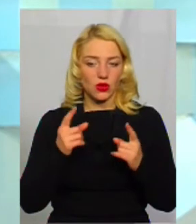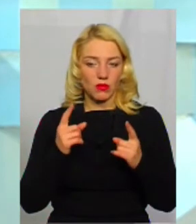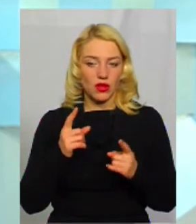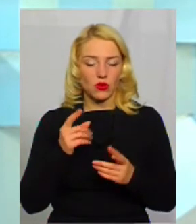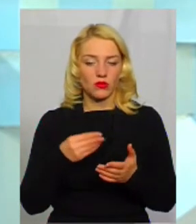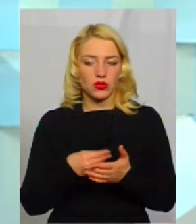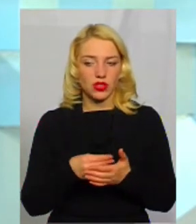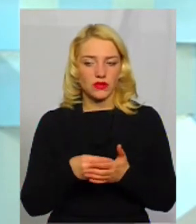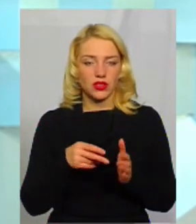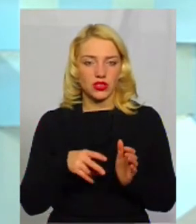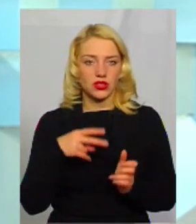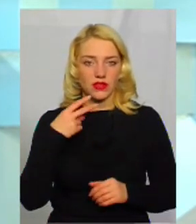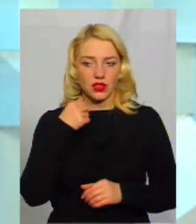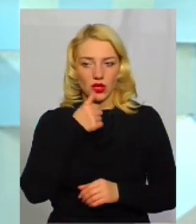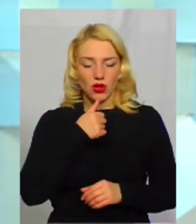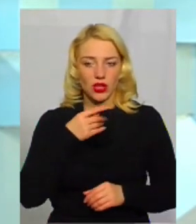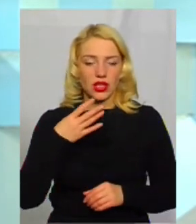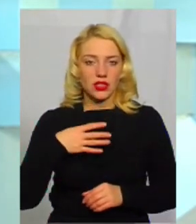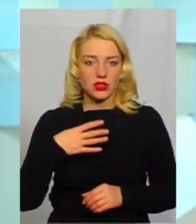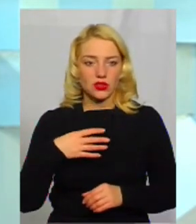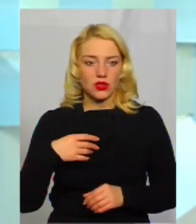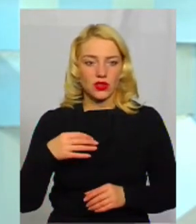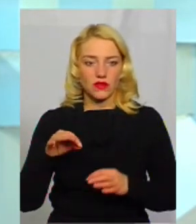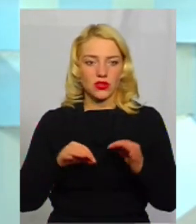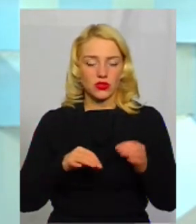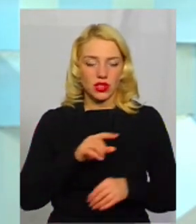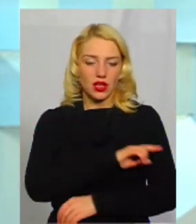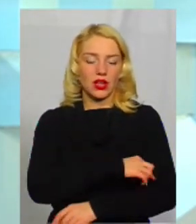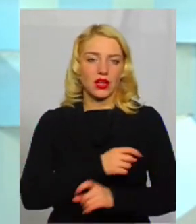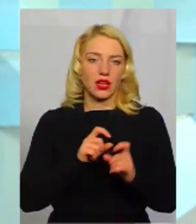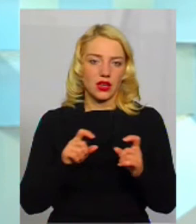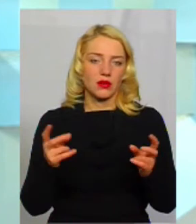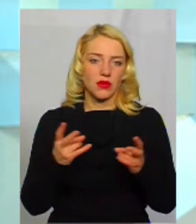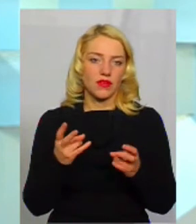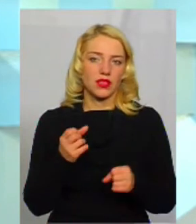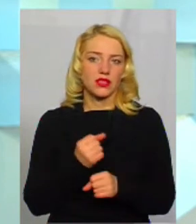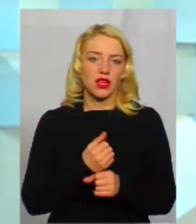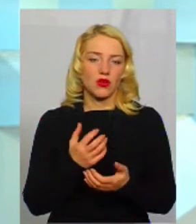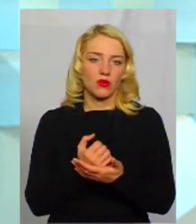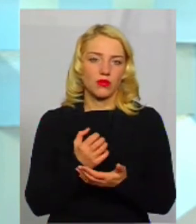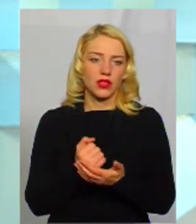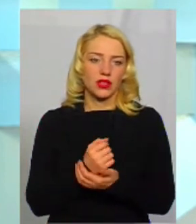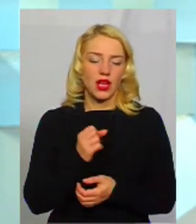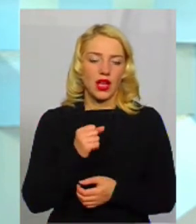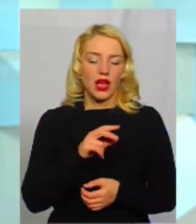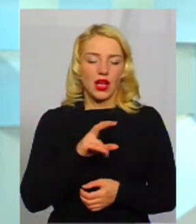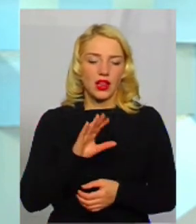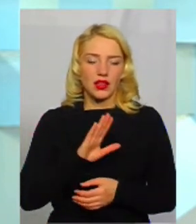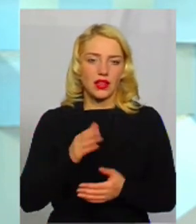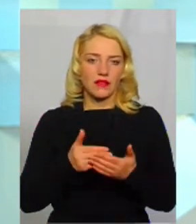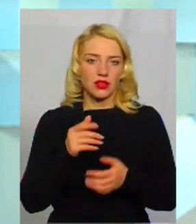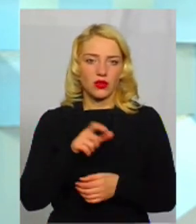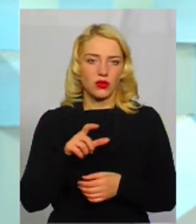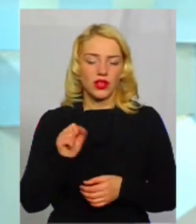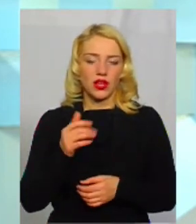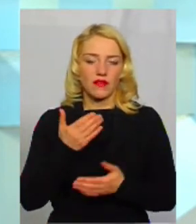2020 рік, і 40% лікарня повинна заробити. Заробити, але не від людей, а від